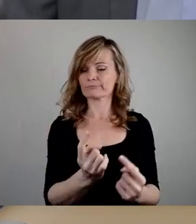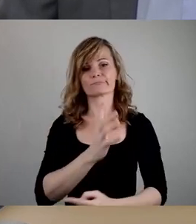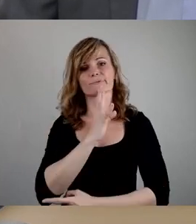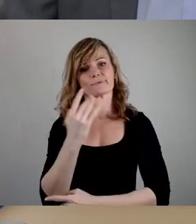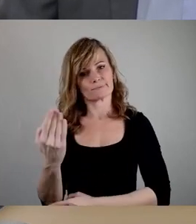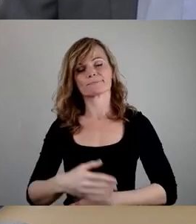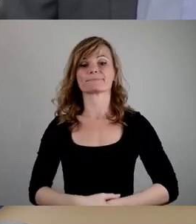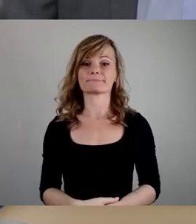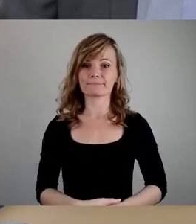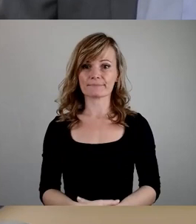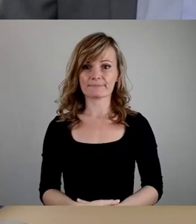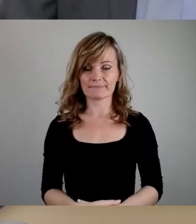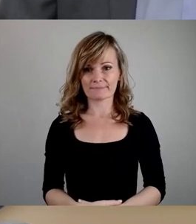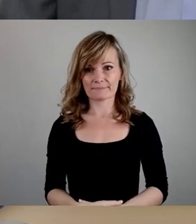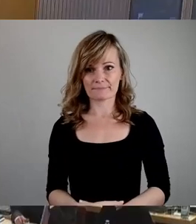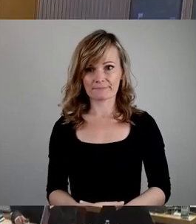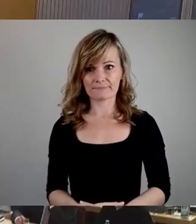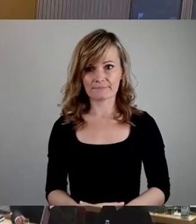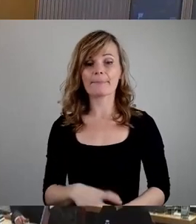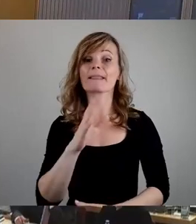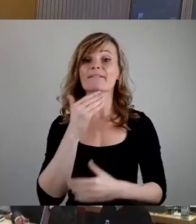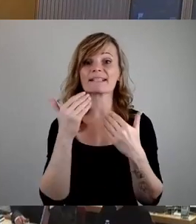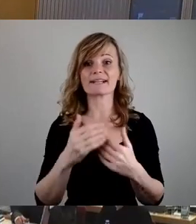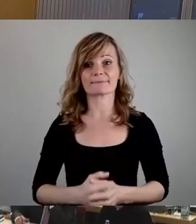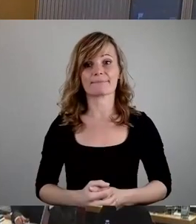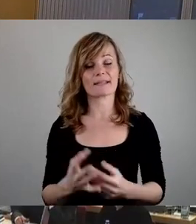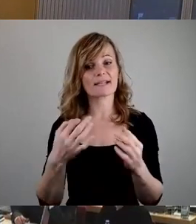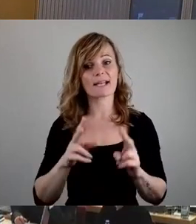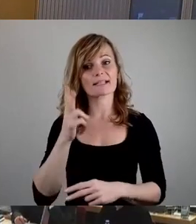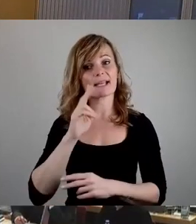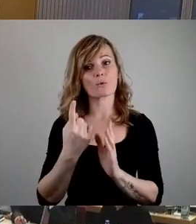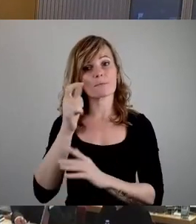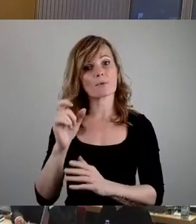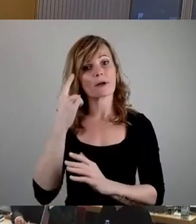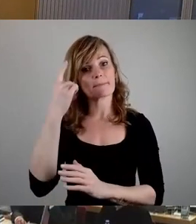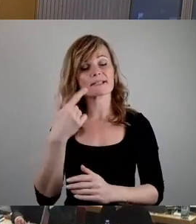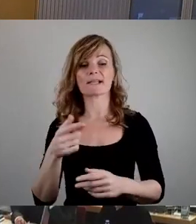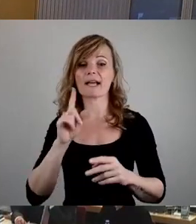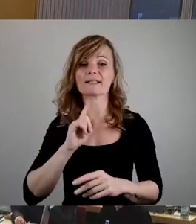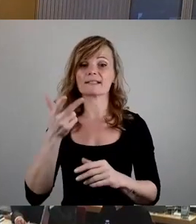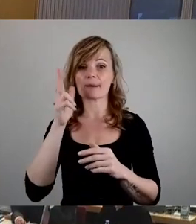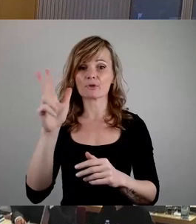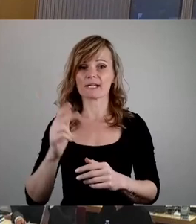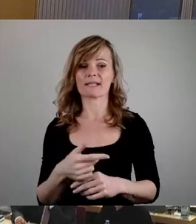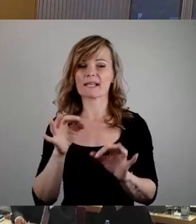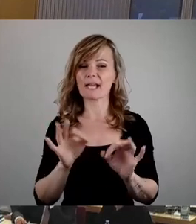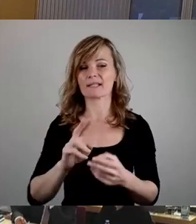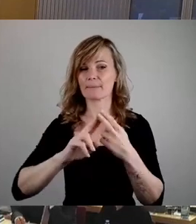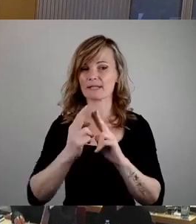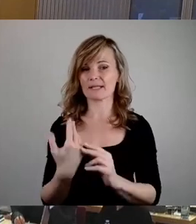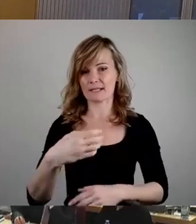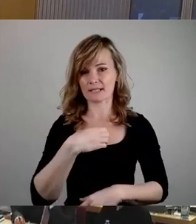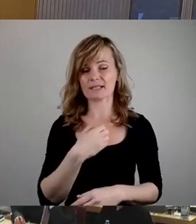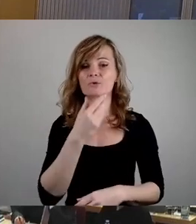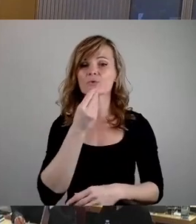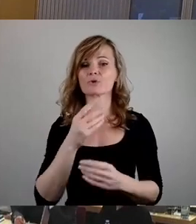kann. Bitte schön, Frau Schanetzki. Vielen Dank. Sehr geehrter Herr Oberbürgermeister, sehr geehrte Damen und Herren, sehr geehrte Mitglieder der Dresdner Jüdischen